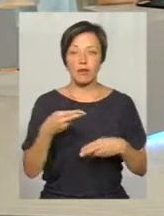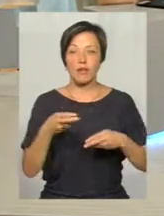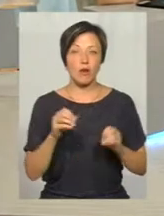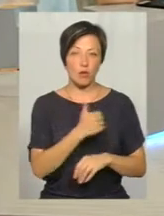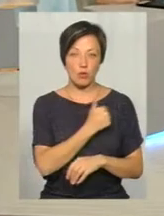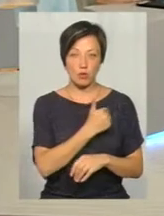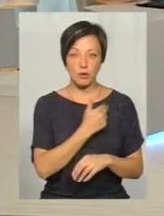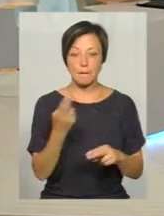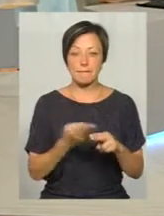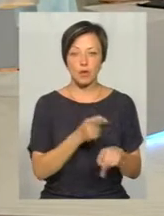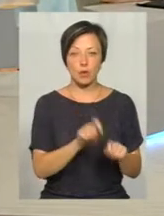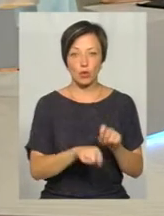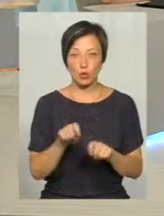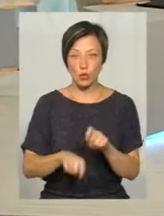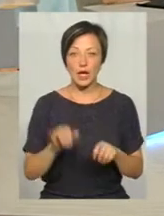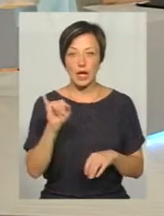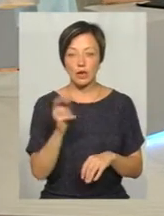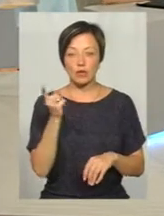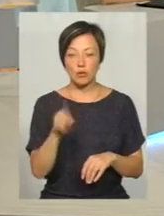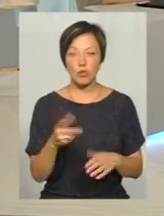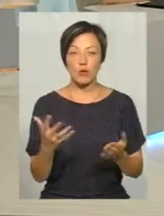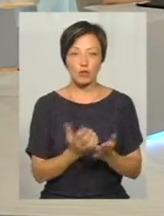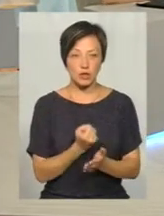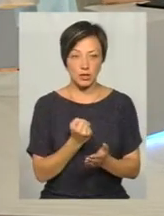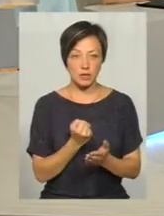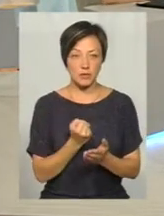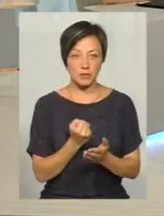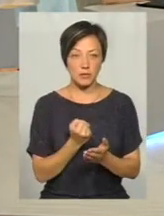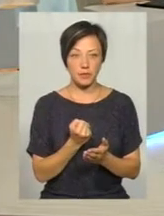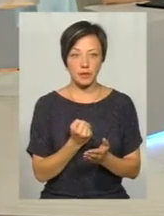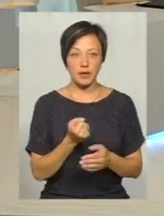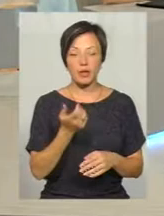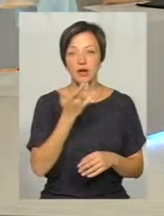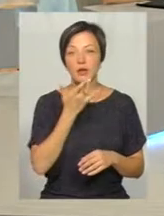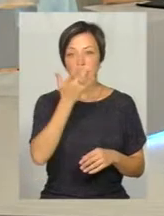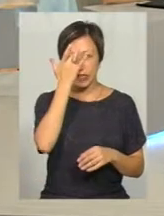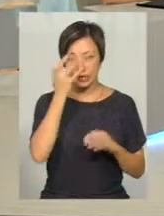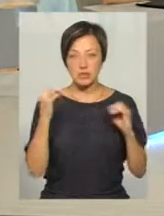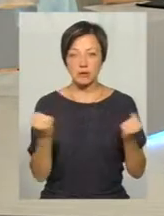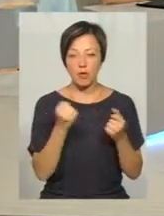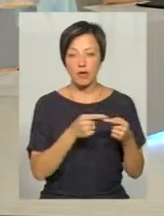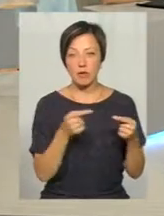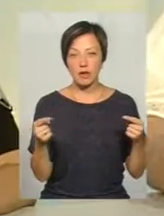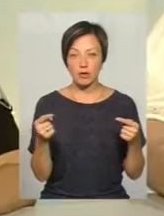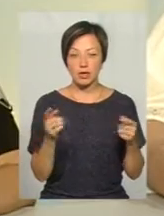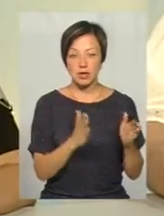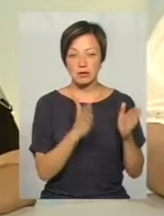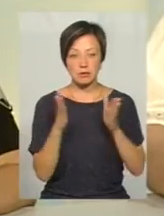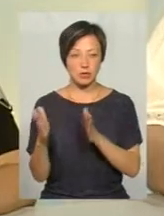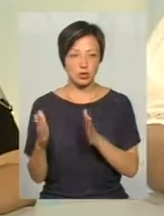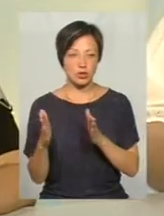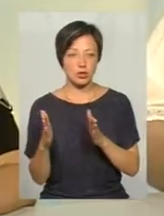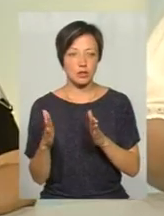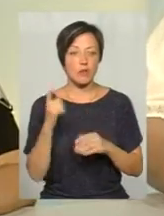Знову ж таки безконтрольно. І тому в літньо-зимовий період зміщення трошки